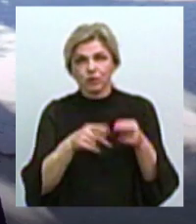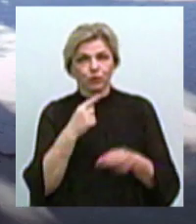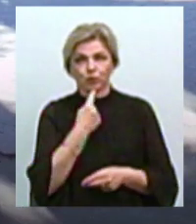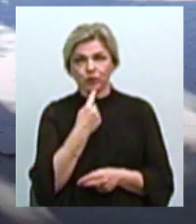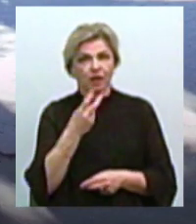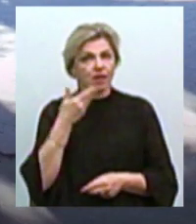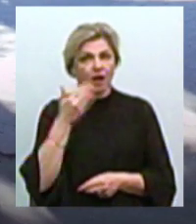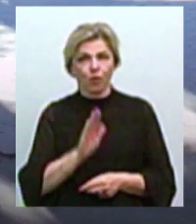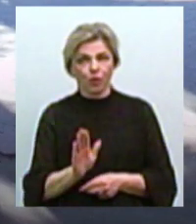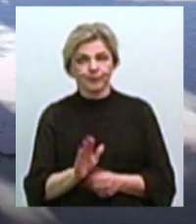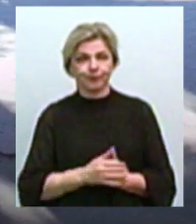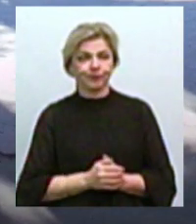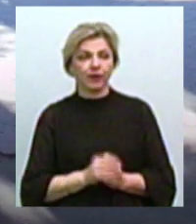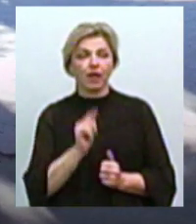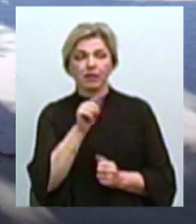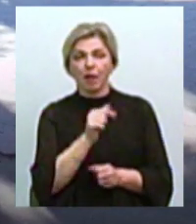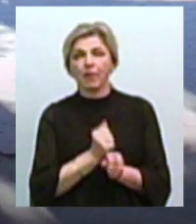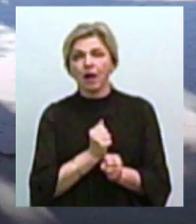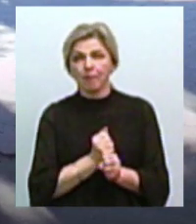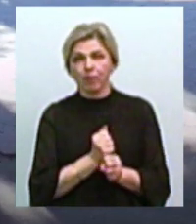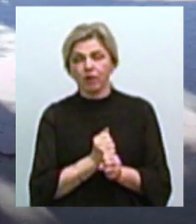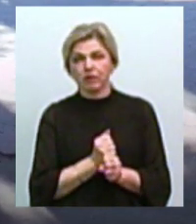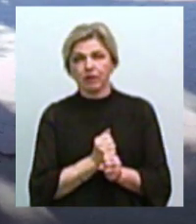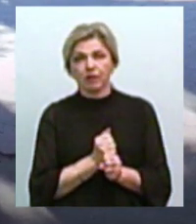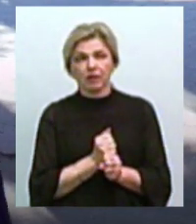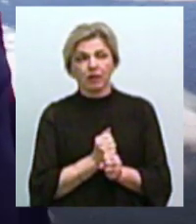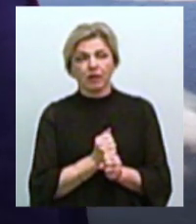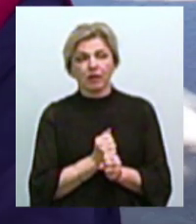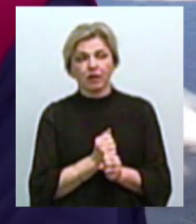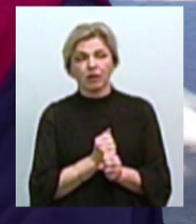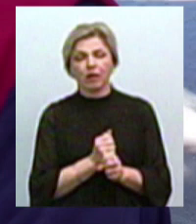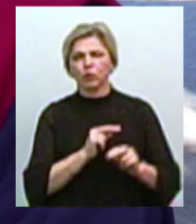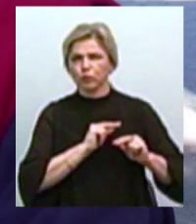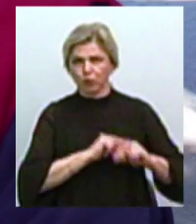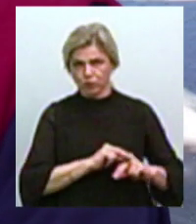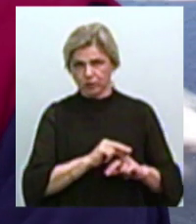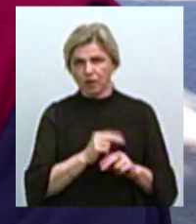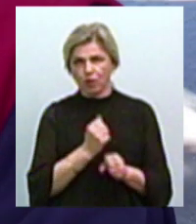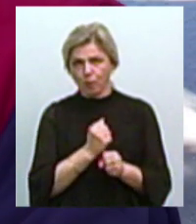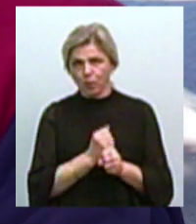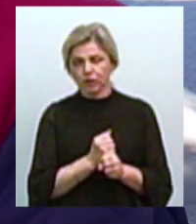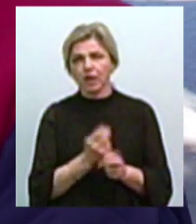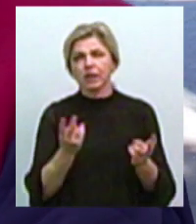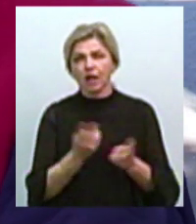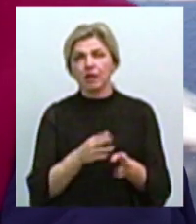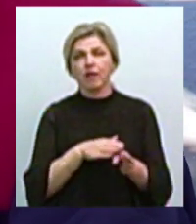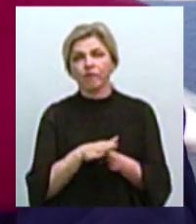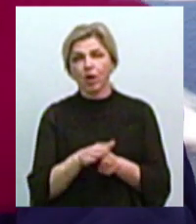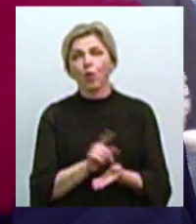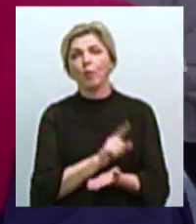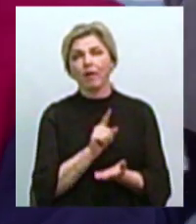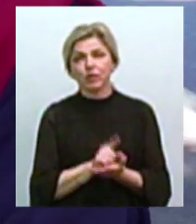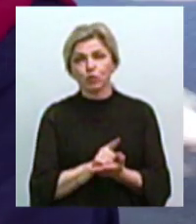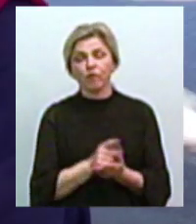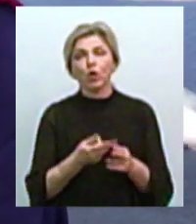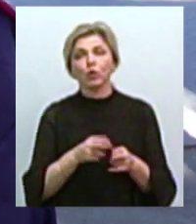«Там роботи, скажімо, не фондоємні, але працеємні. Тобто ці роботи треба виконати обов'язково.